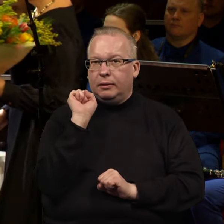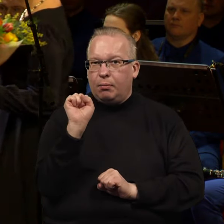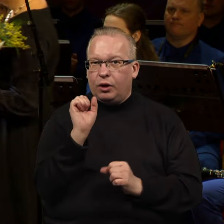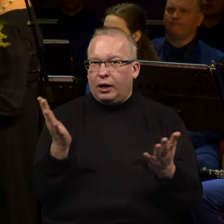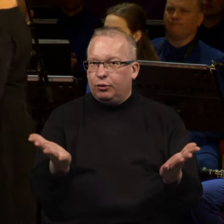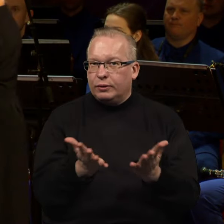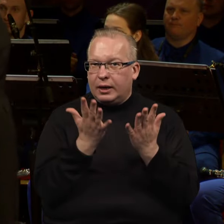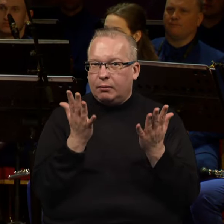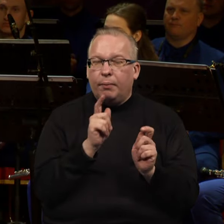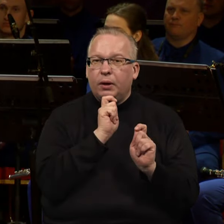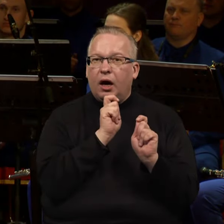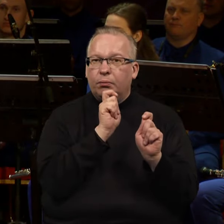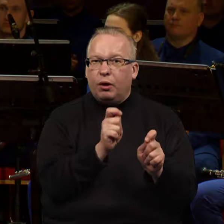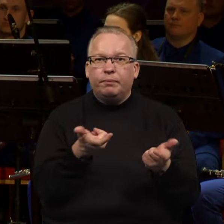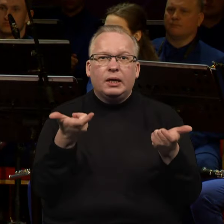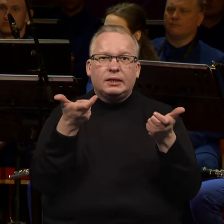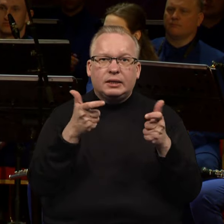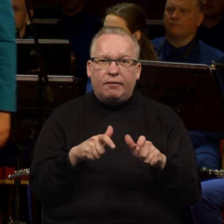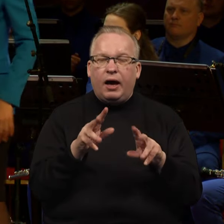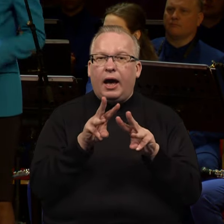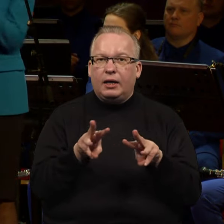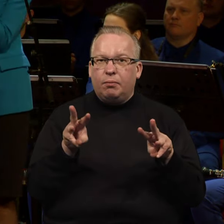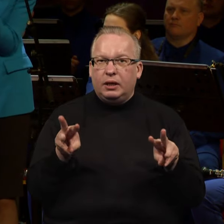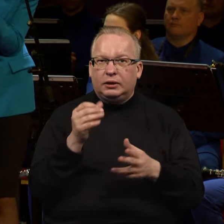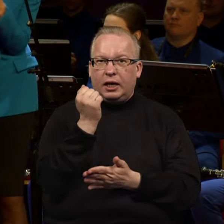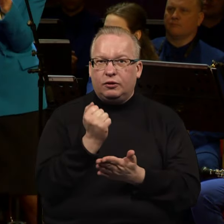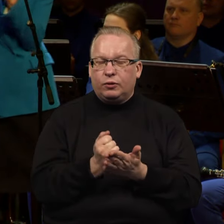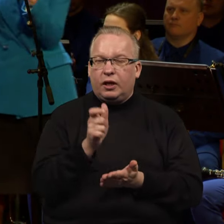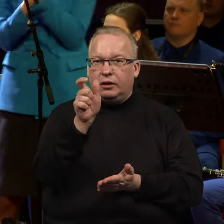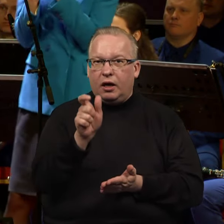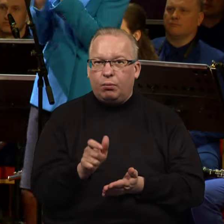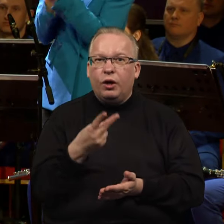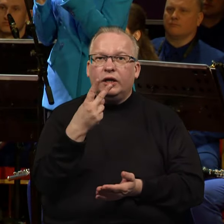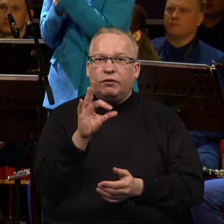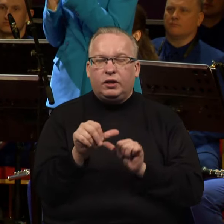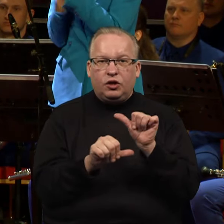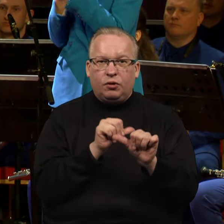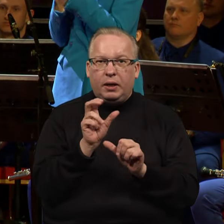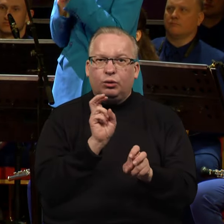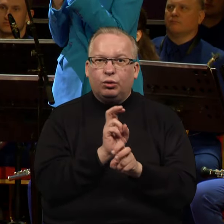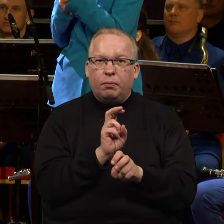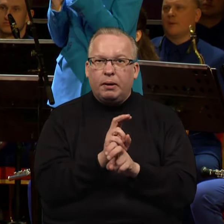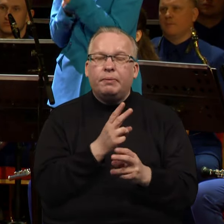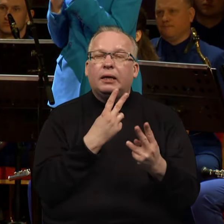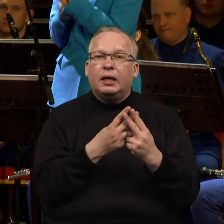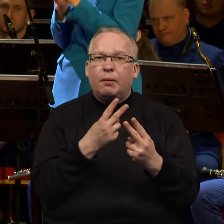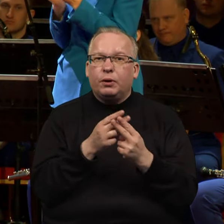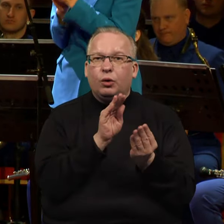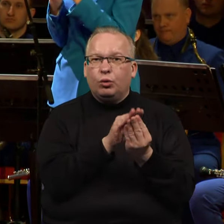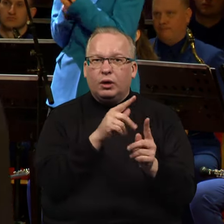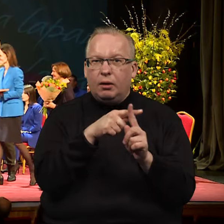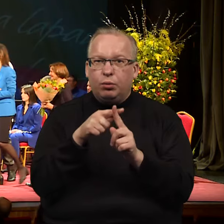skatinimą. Apdovanota Savivaldybės administracijos darbuotoja, du dešimtmečius lankantį tremtinių kapus Gražina